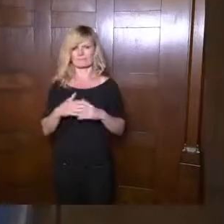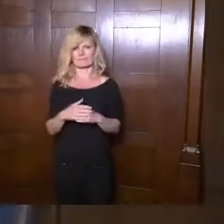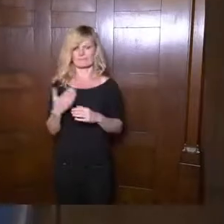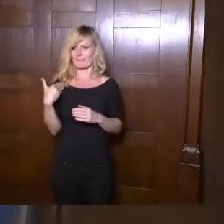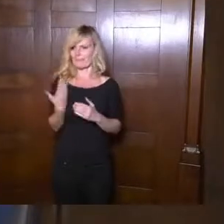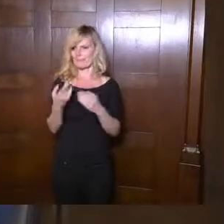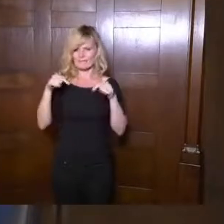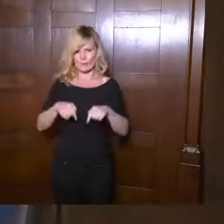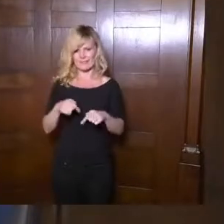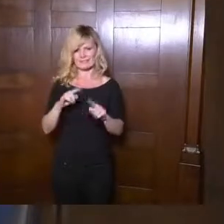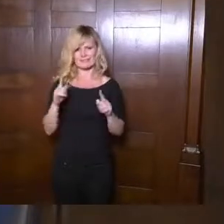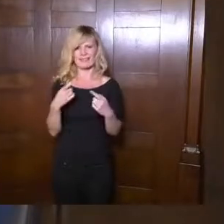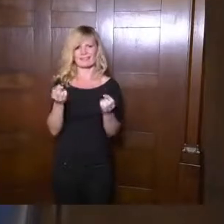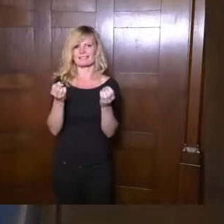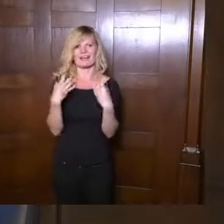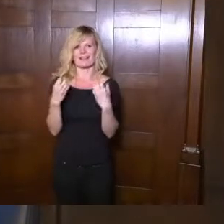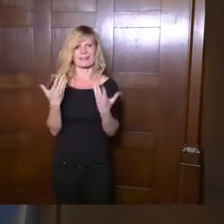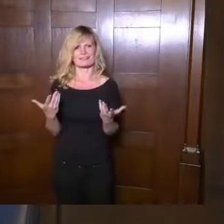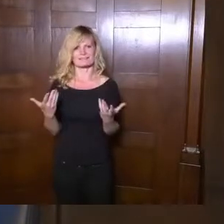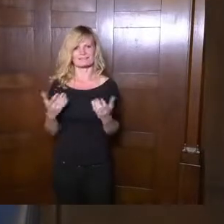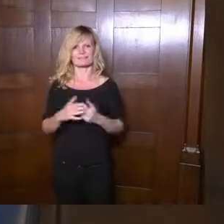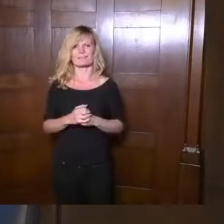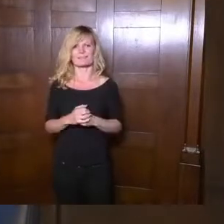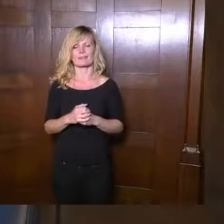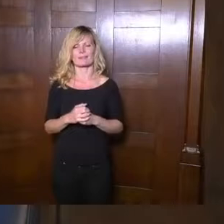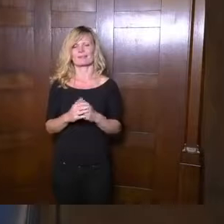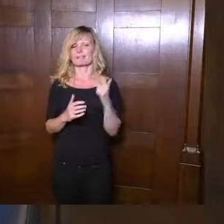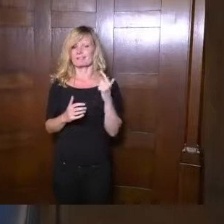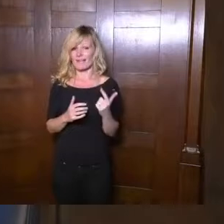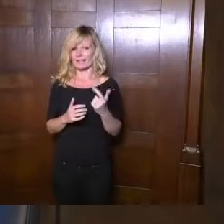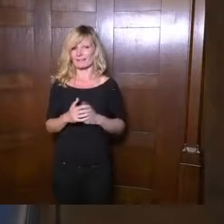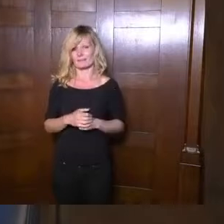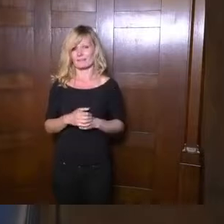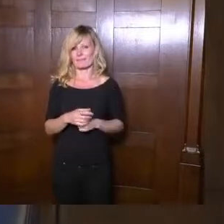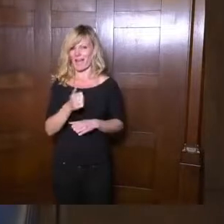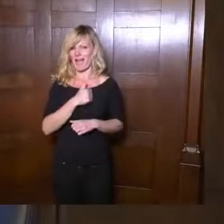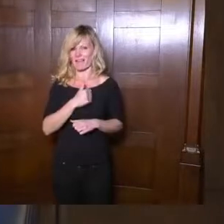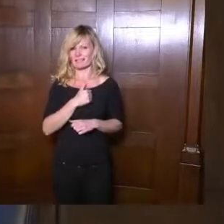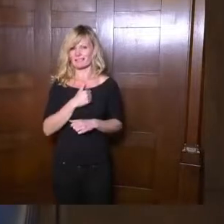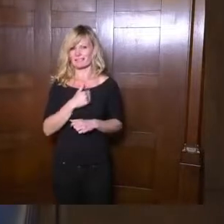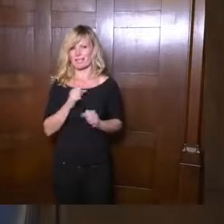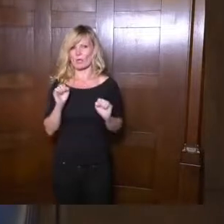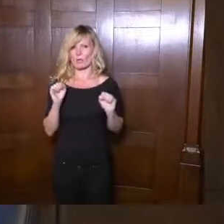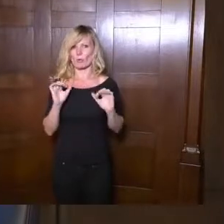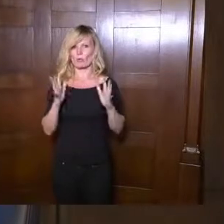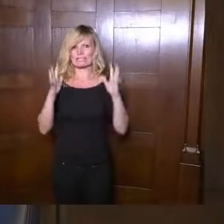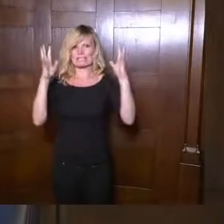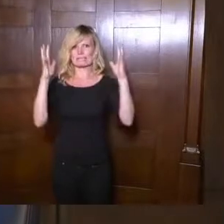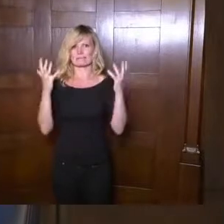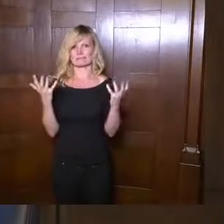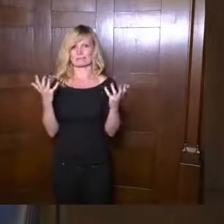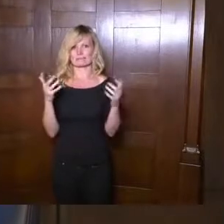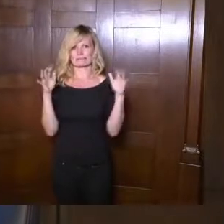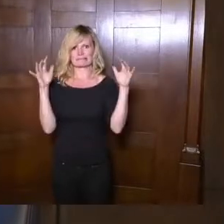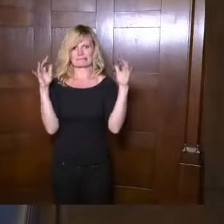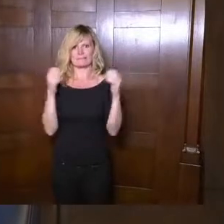für mich erklären. Das Zweite, wie schnell Angst und Hysterie eine Gesellschaft verändern kann, und zwar zum Schlechten.